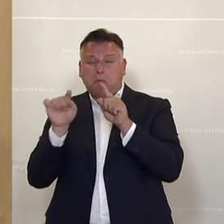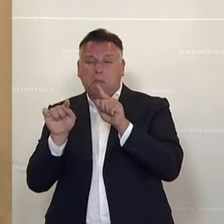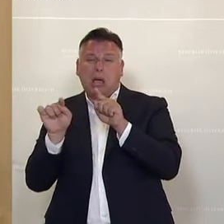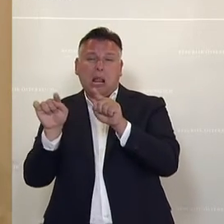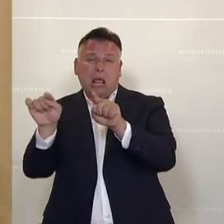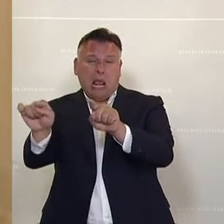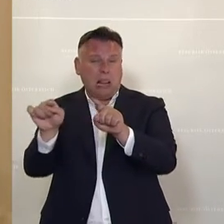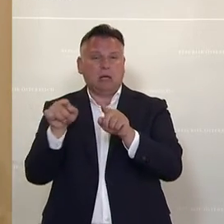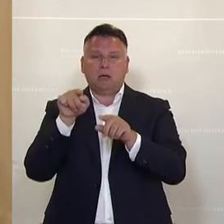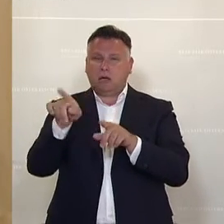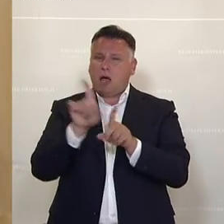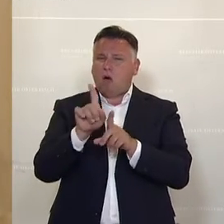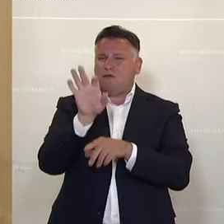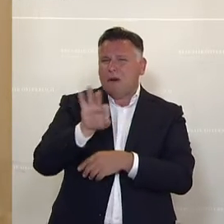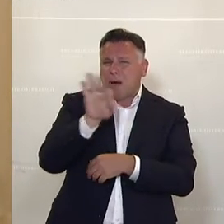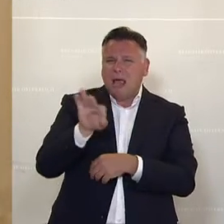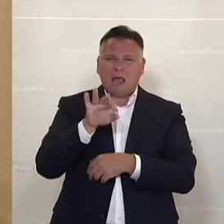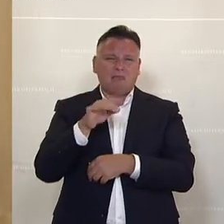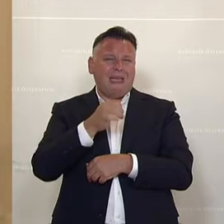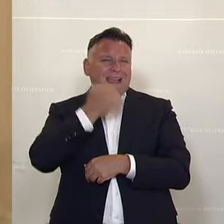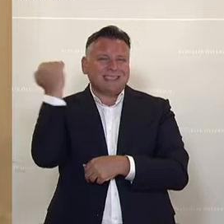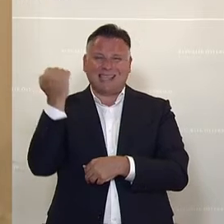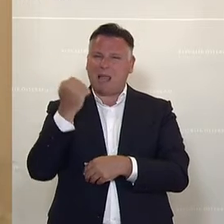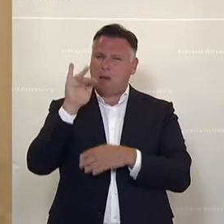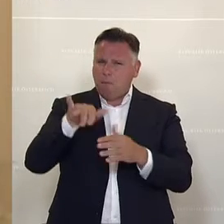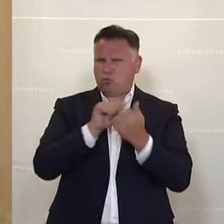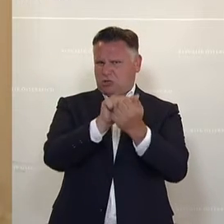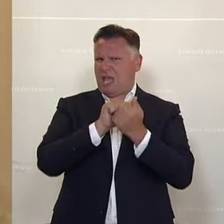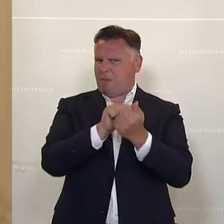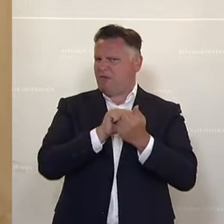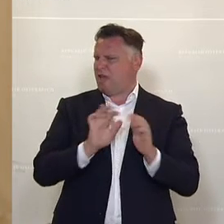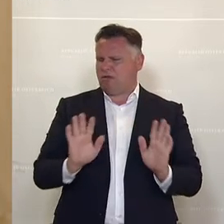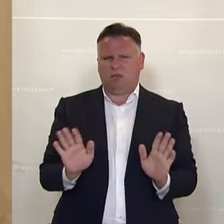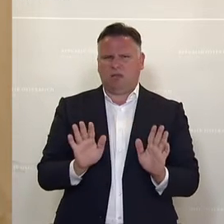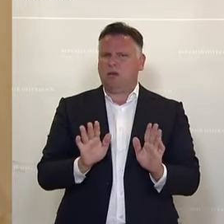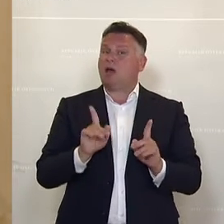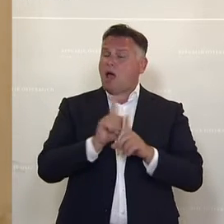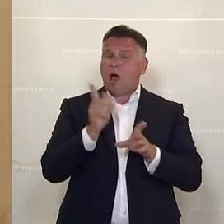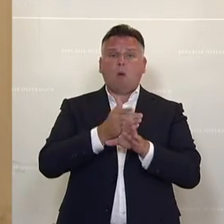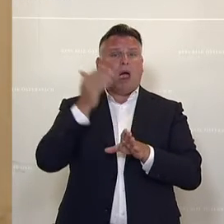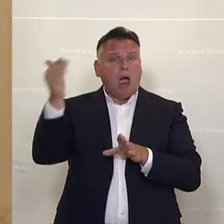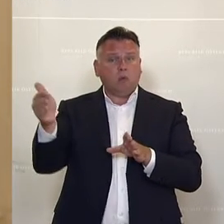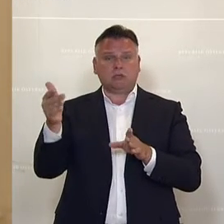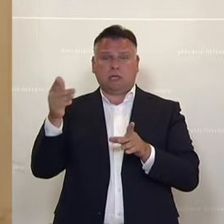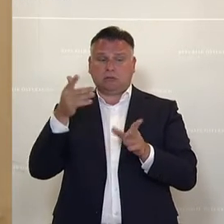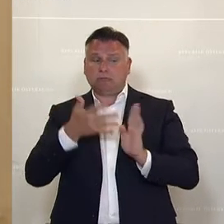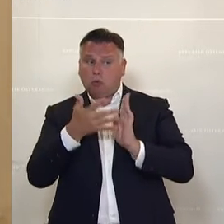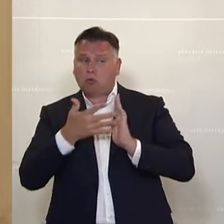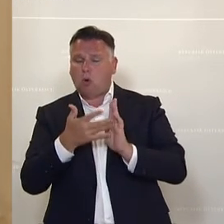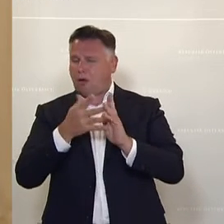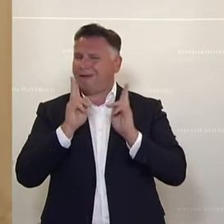kriminelles Handeln und Extremismus sind. Das kann durchaus auch von außen gesteuert und hereingetragen werden.